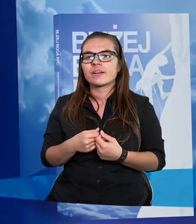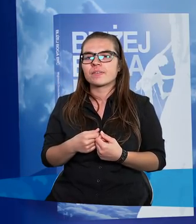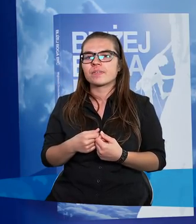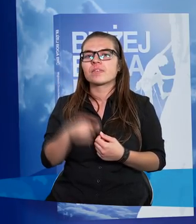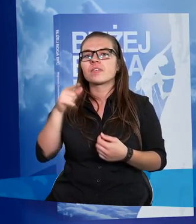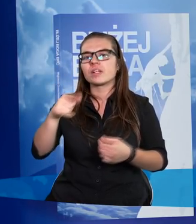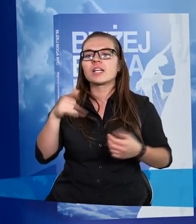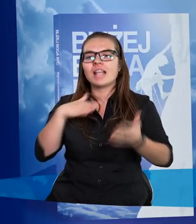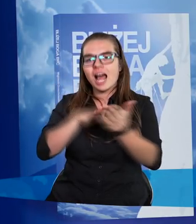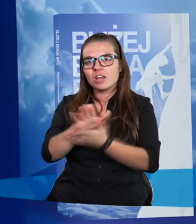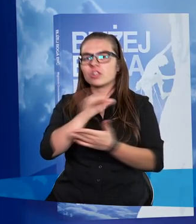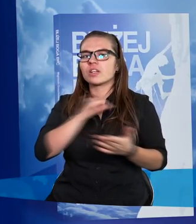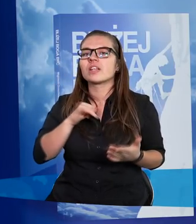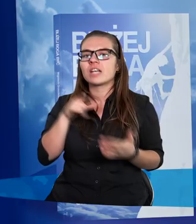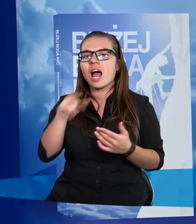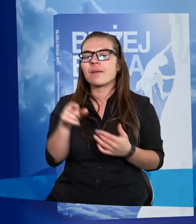Jan zaczyna